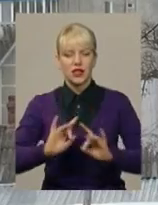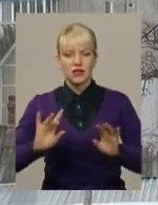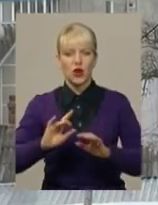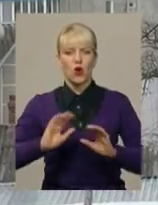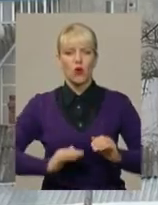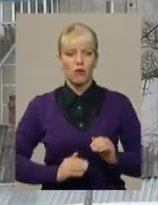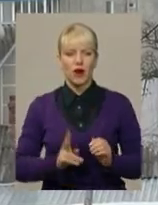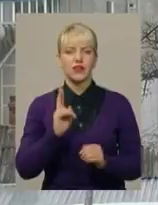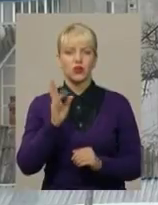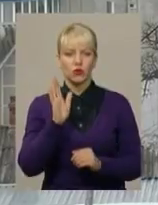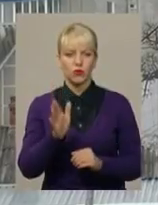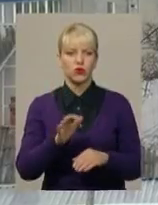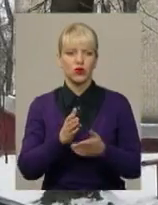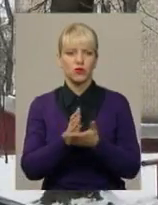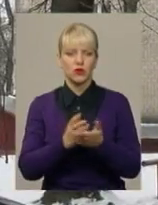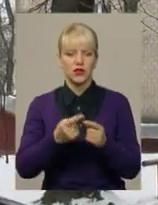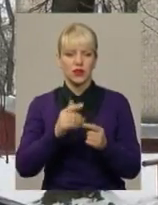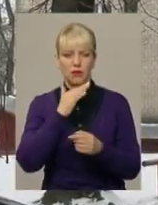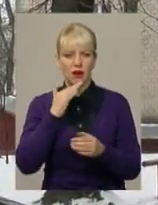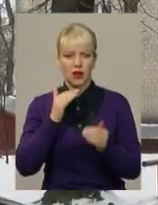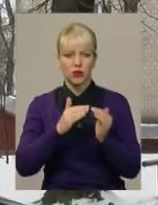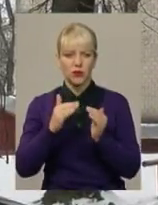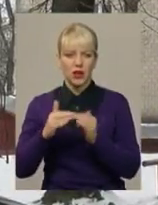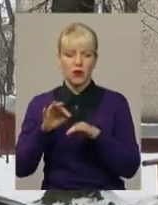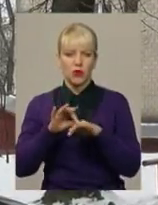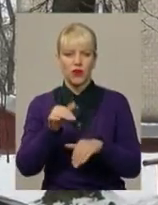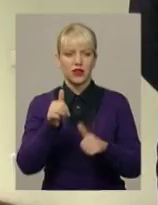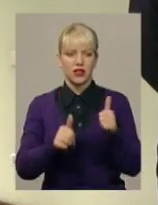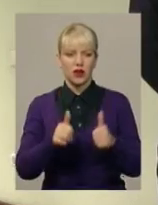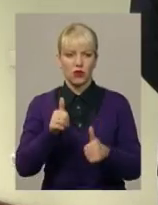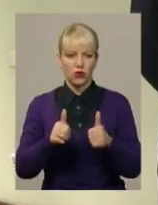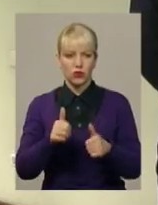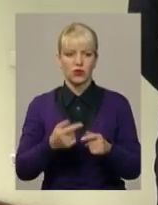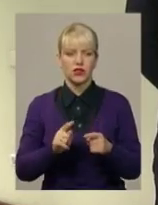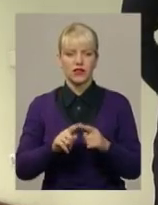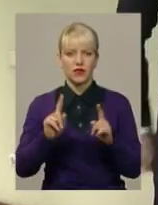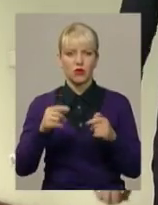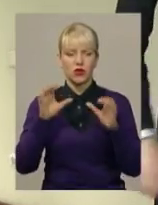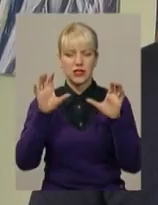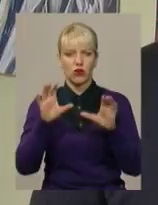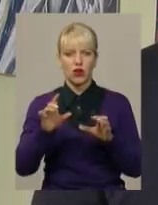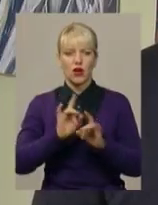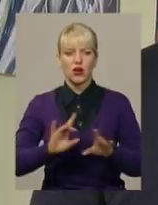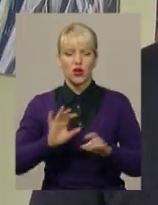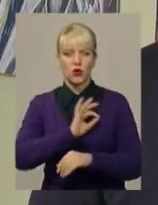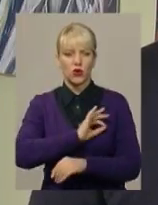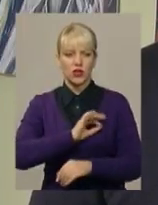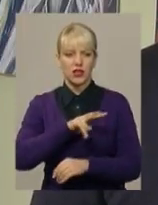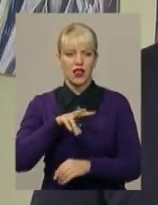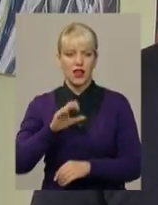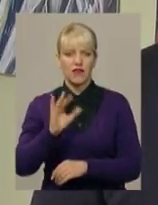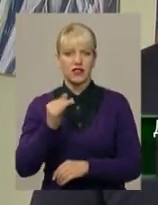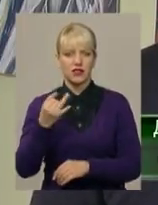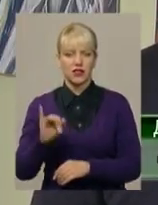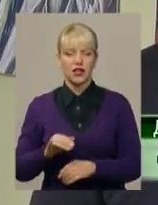багатоповерхівки. Проведення конкурсу із визначенням правителів для багатоквартирних будинків – вимога законодавства, роз'яснює юрист Дмитро Левицький.